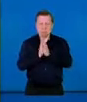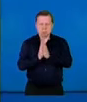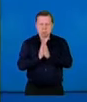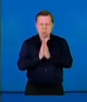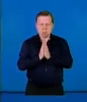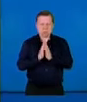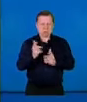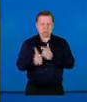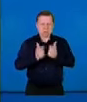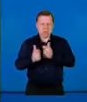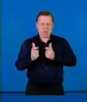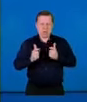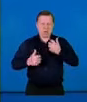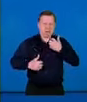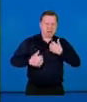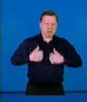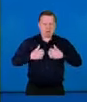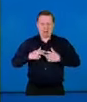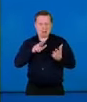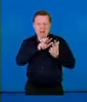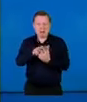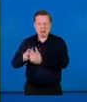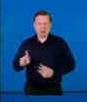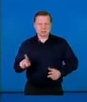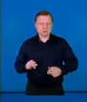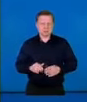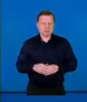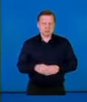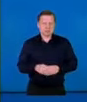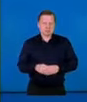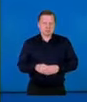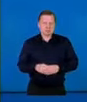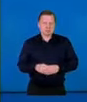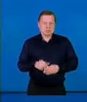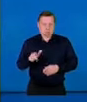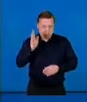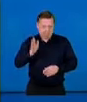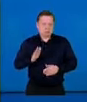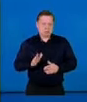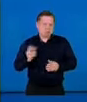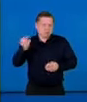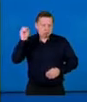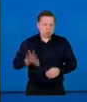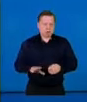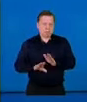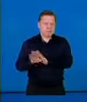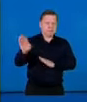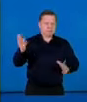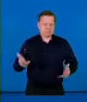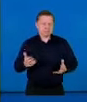jakichkolwiek aktów agresji, bo one mogą prowadzić do eskalacji, która